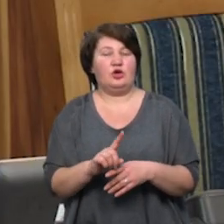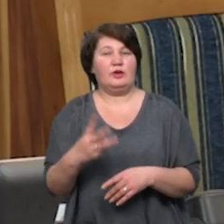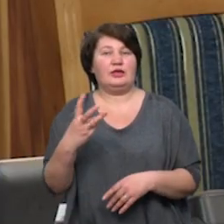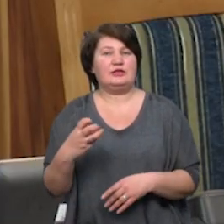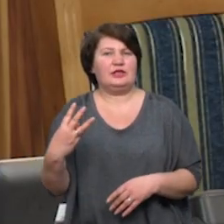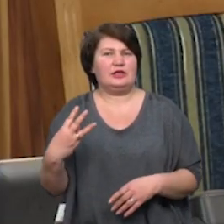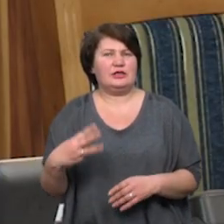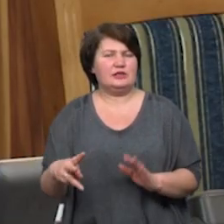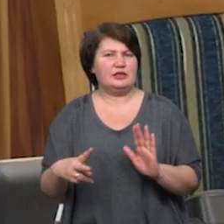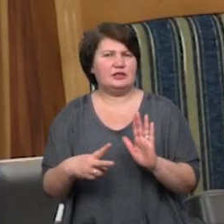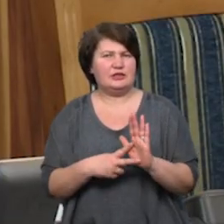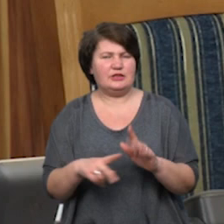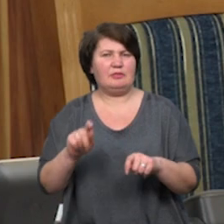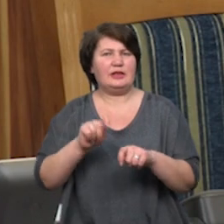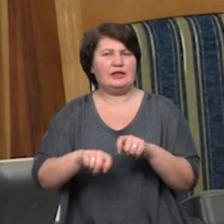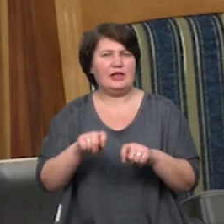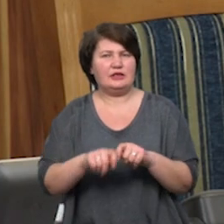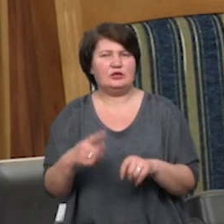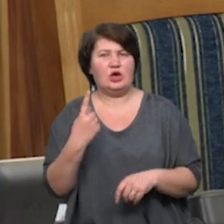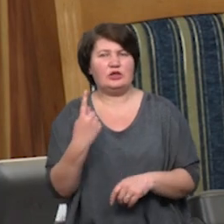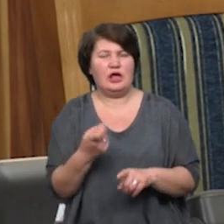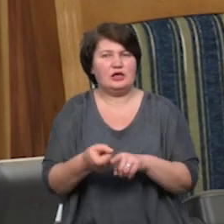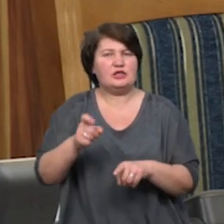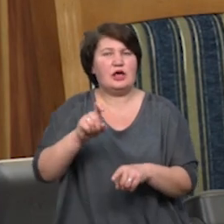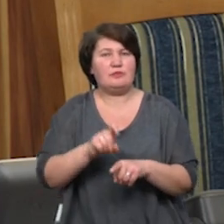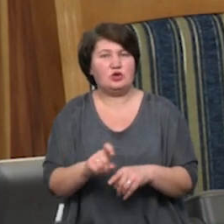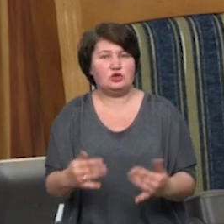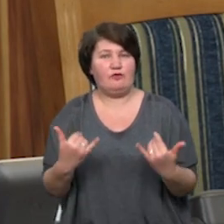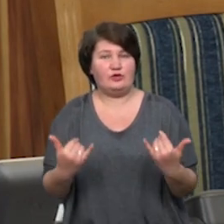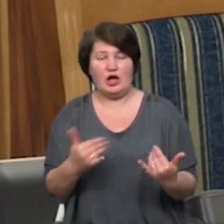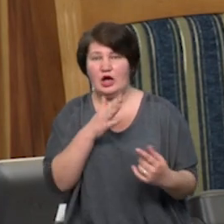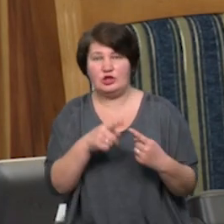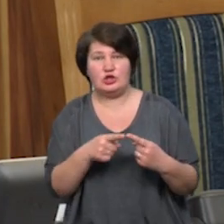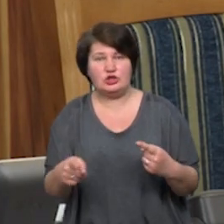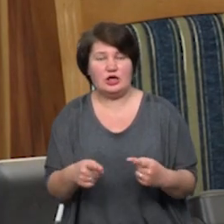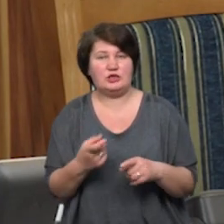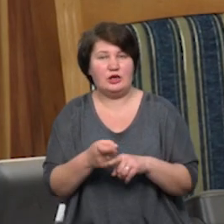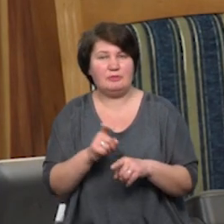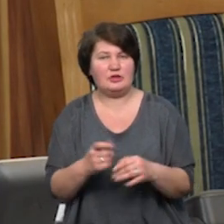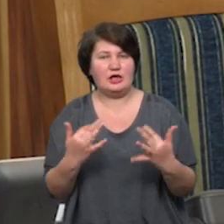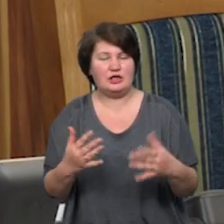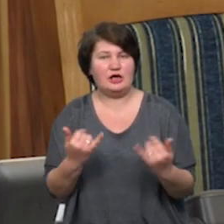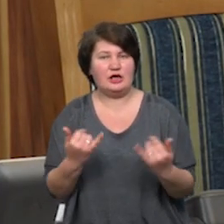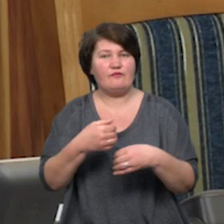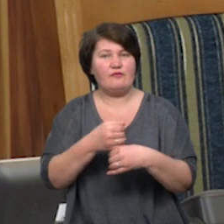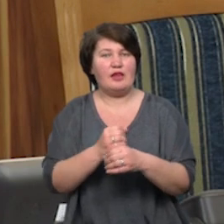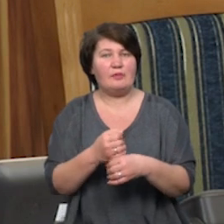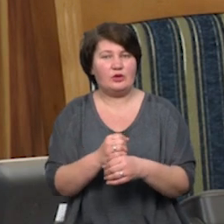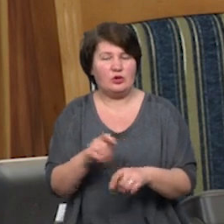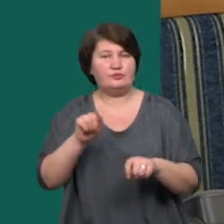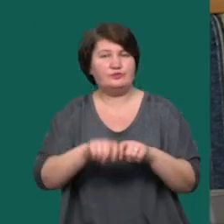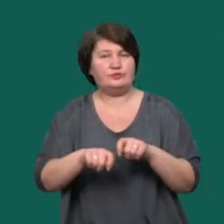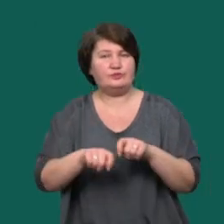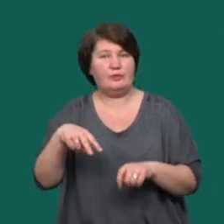тестів. Це одна з найбільших, фактично на даний час найбільша кількість лабораторій аналізів ПЛР.